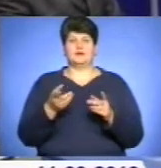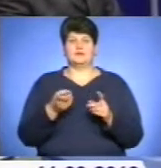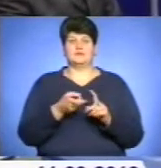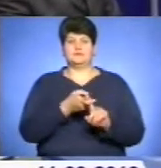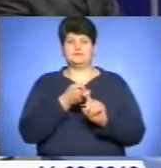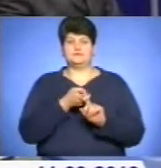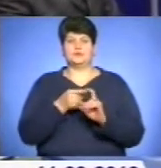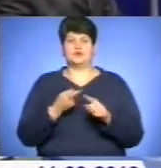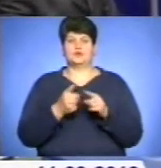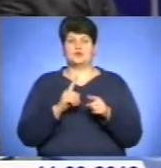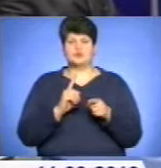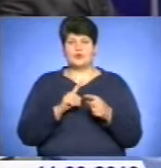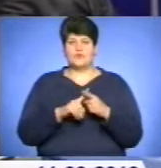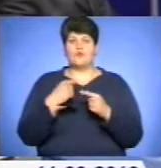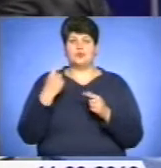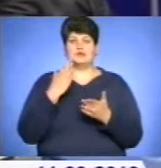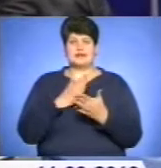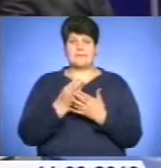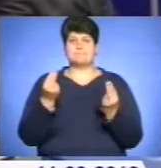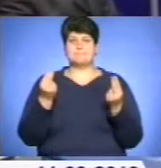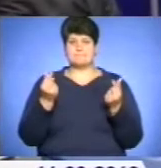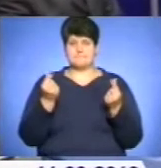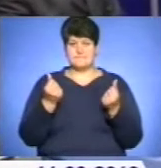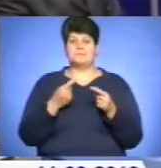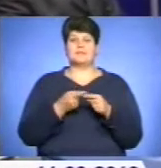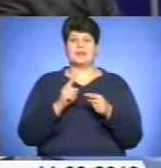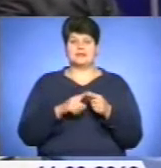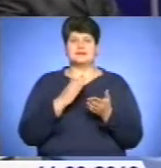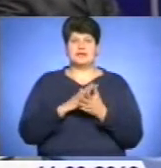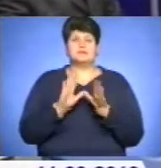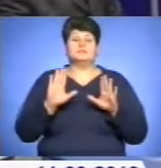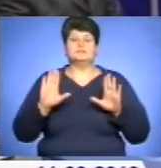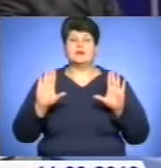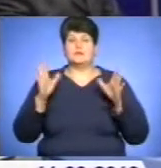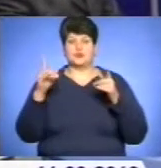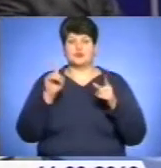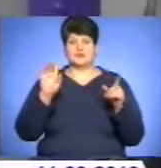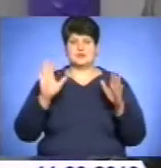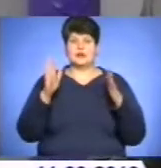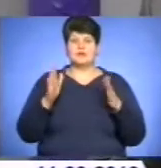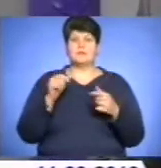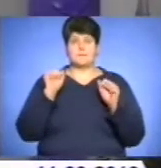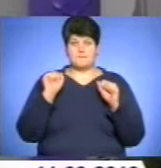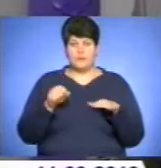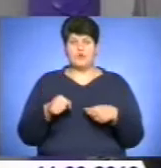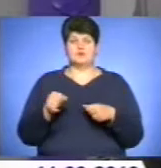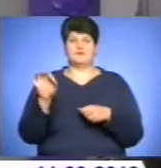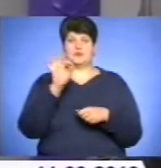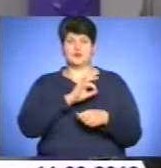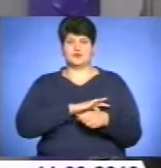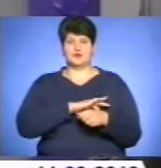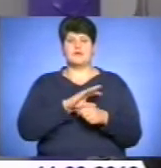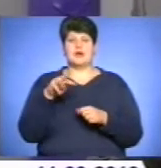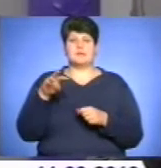в області є відповідний матеріальний фінансовий ресурс, якщо, не дай Бог, щось станеться. Ми можемо задіювати сили, як і